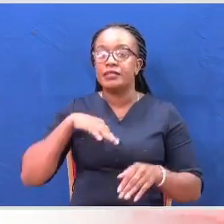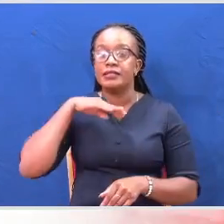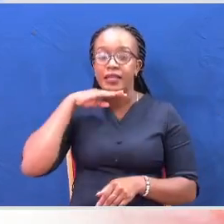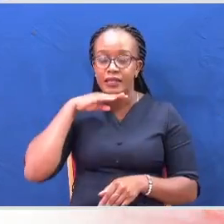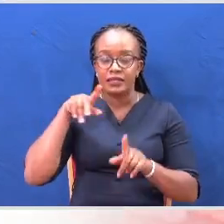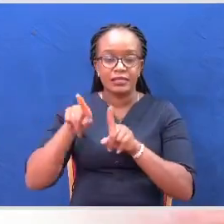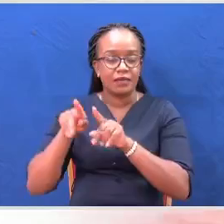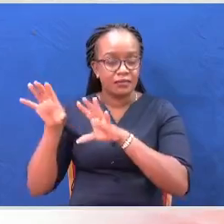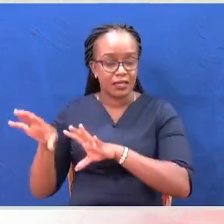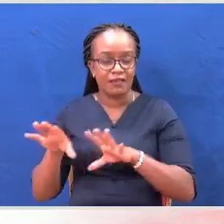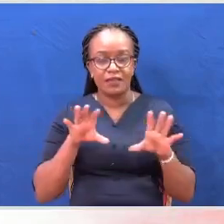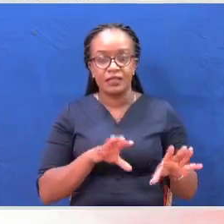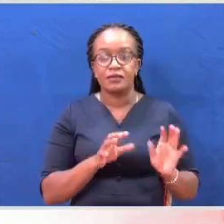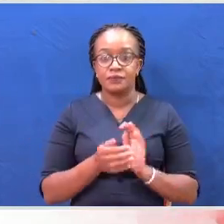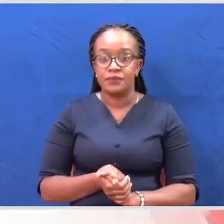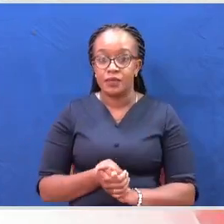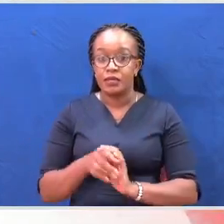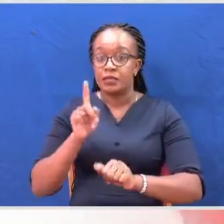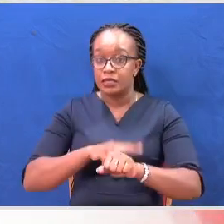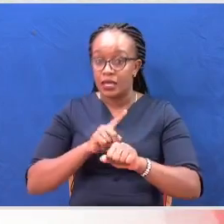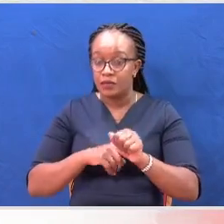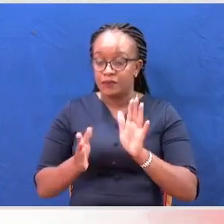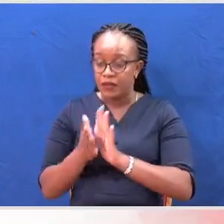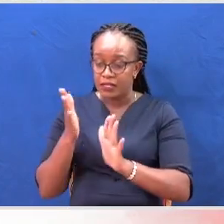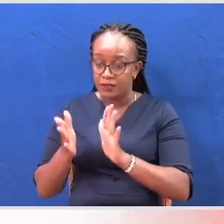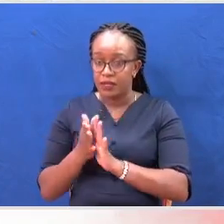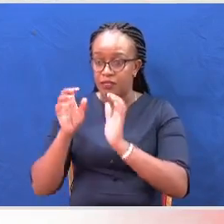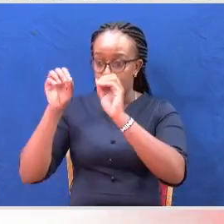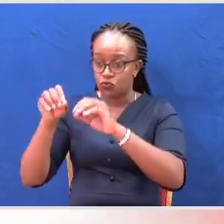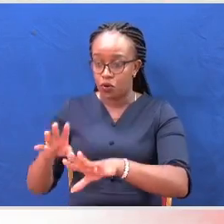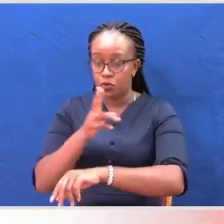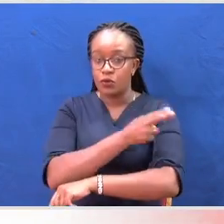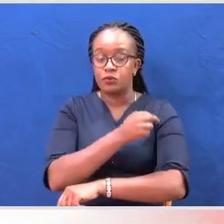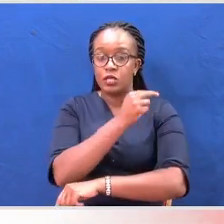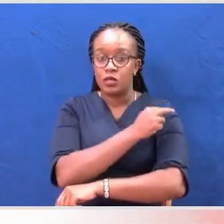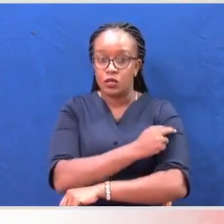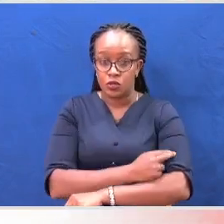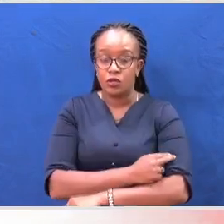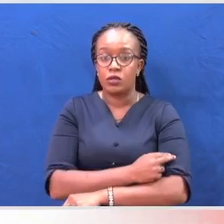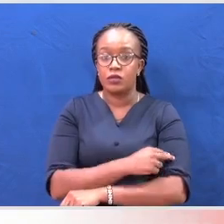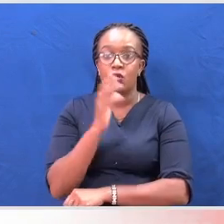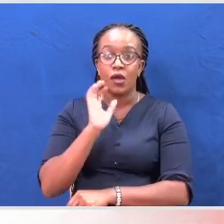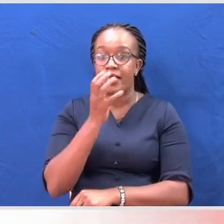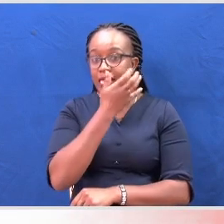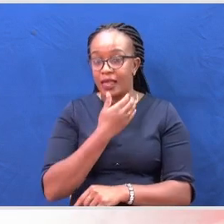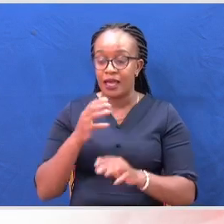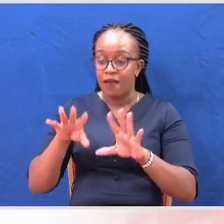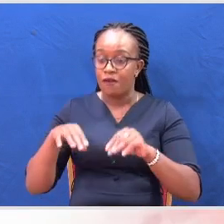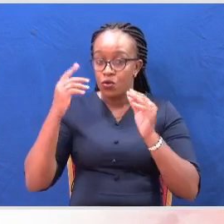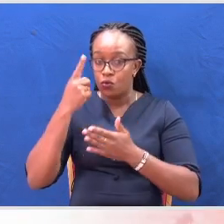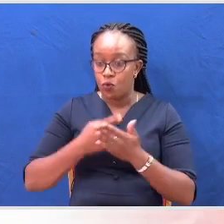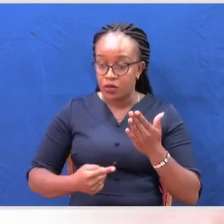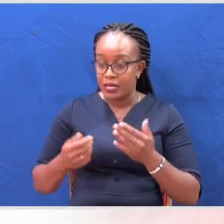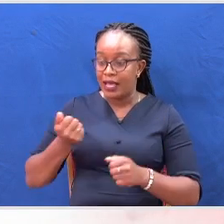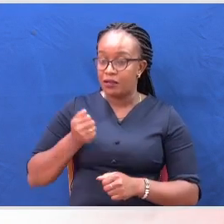kwenye hali mahututi. Baada ya kufikishwa katika hospitali ya chuo kikucha kinyata, uchunguzi ulifichua kwa Velvin na likuwa